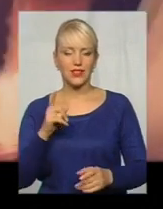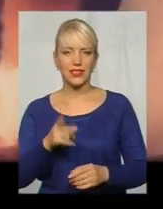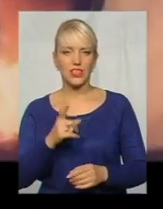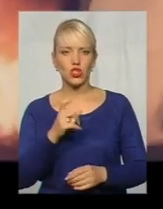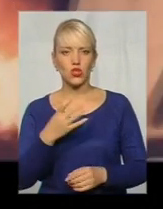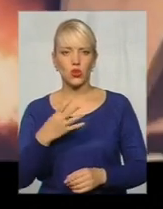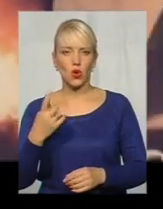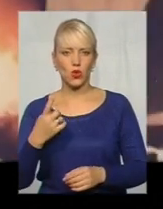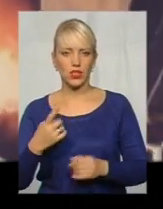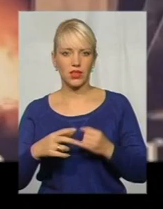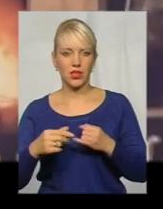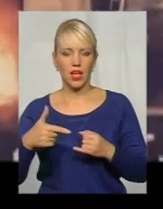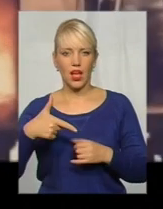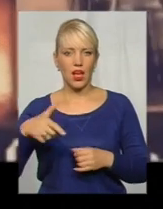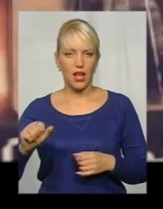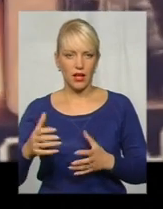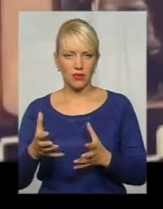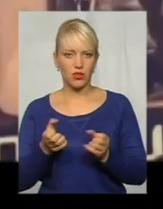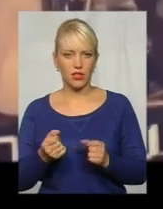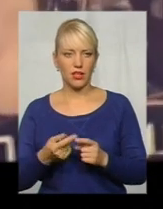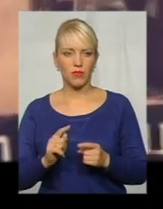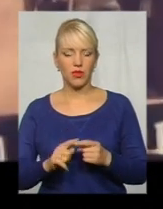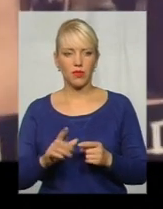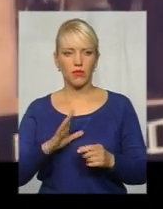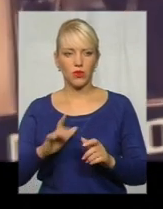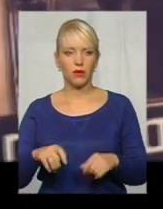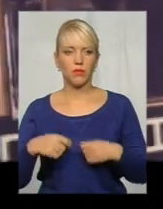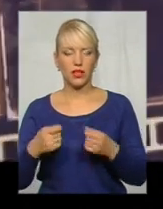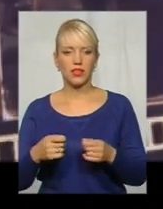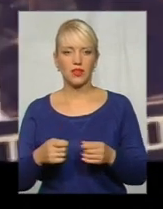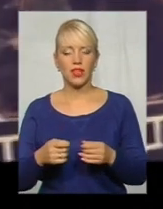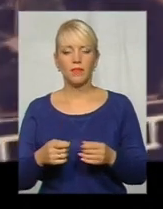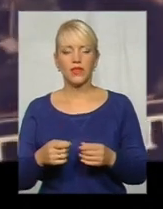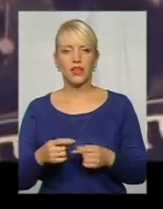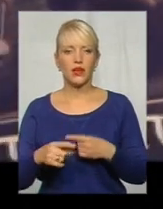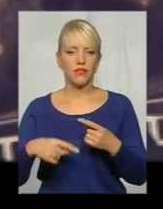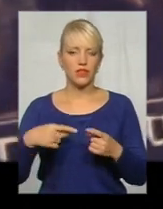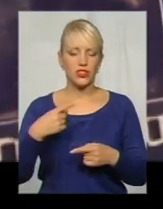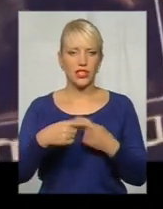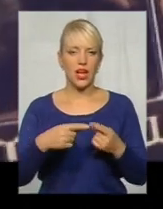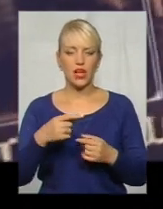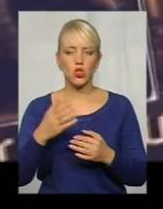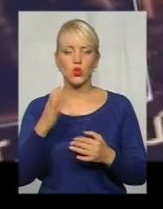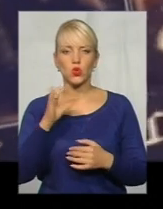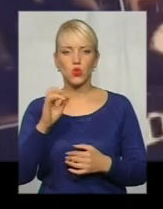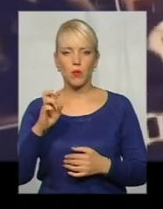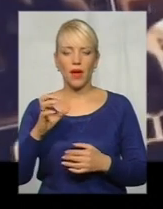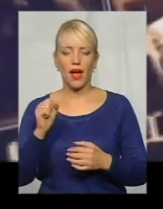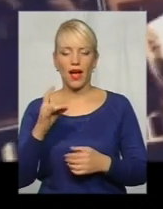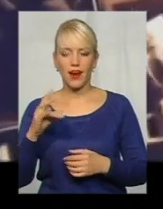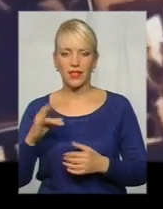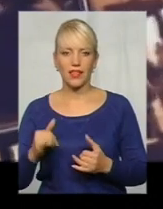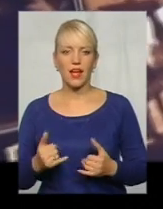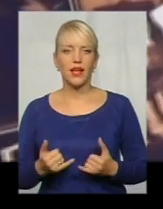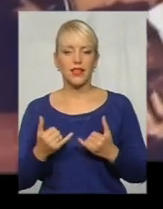У гідь останніх, а вони, нагадаю, одразу ж були передані в соборенду. Вистачило б для АТОвців і працівників соціальної сфери